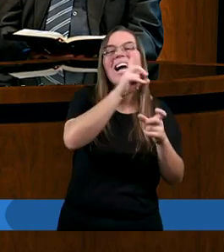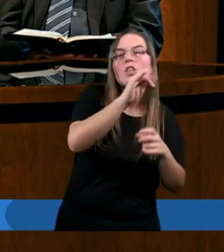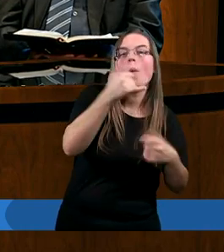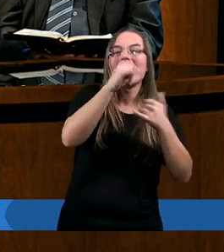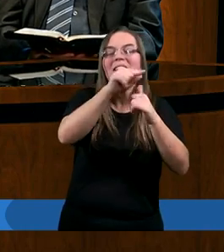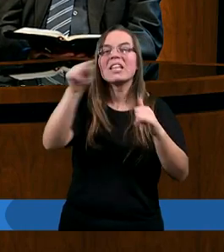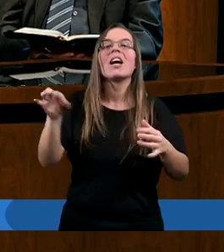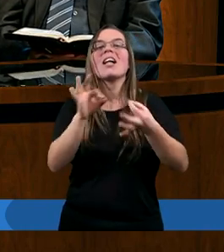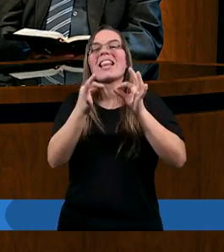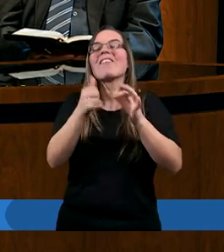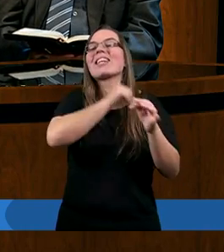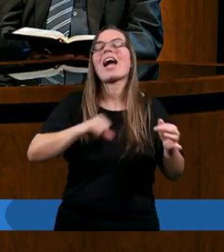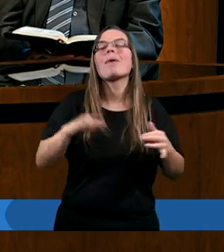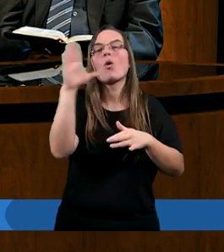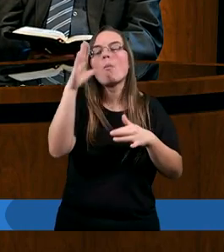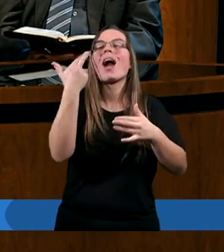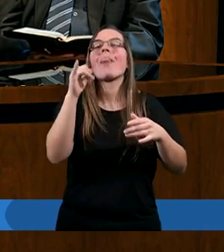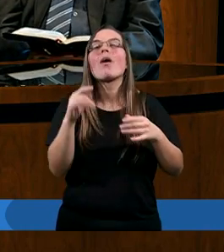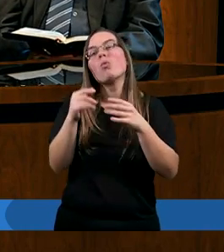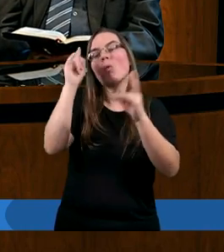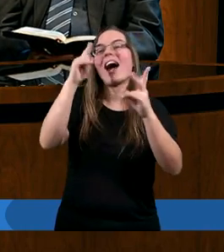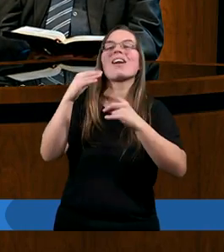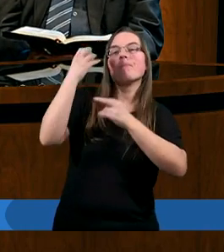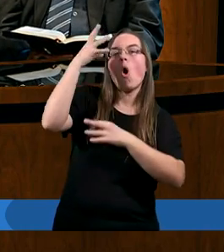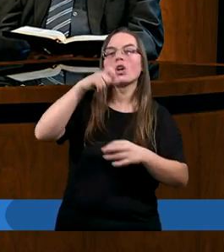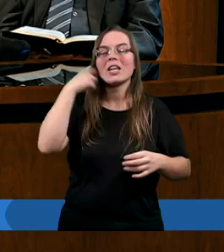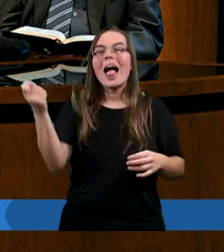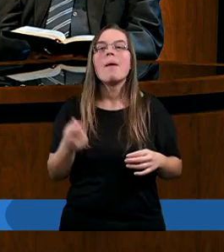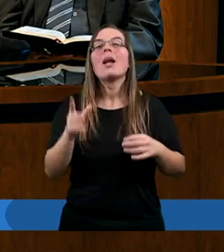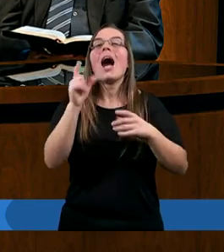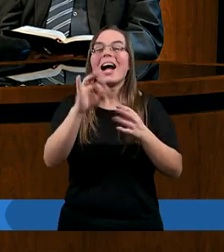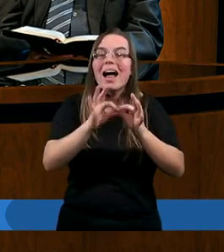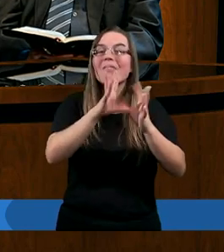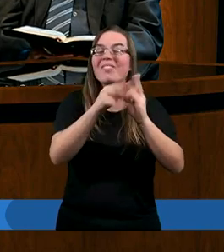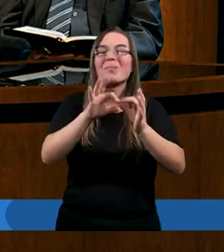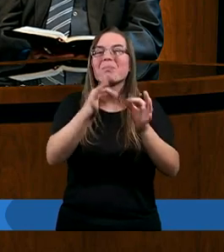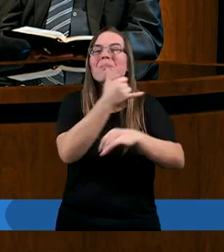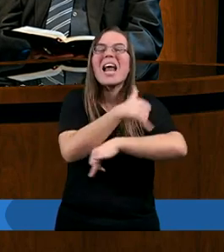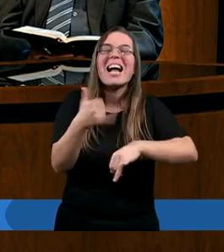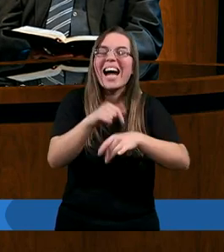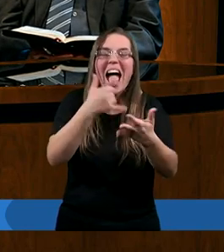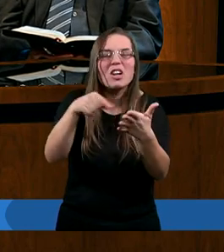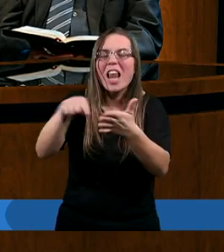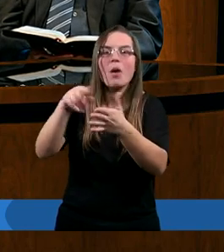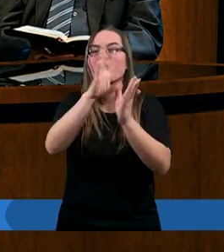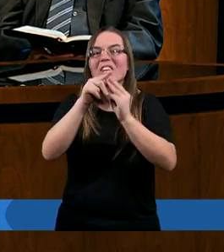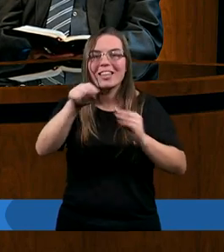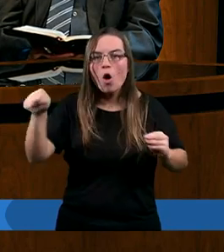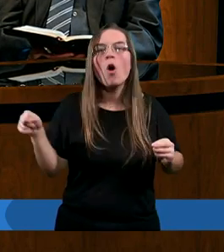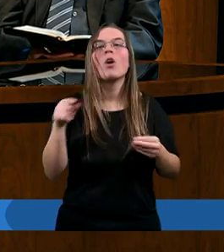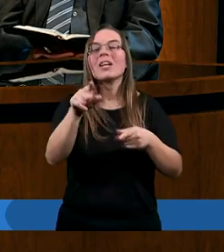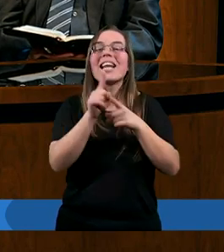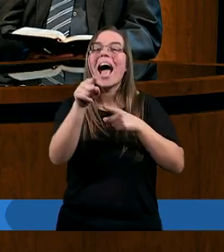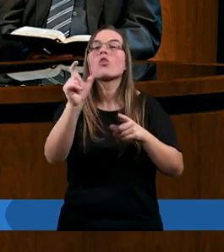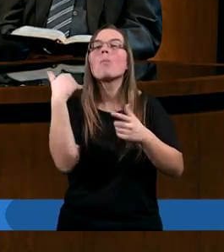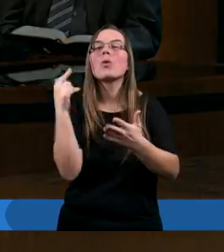nie zanegował Pana Boga jeszcze w tym wszystkim, ale jakby przekreślił wszystko, co mogłoby być dla